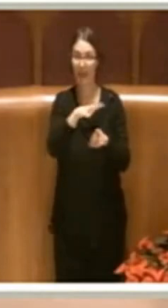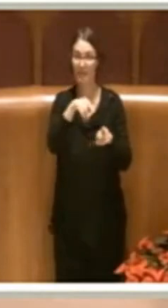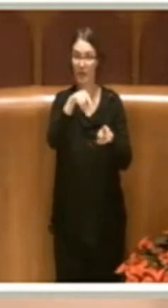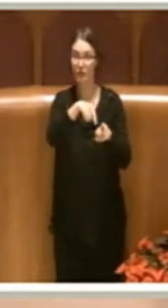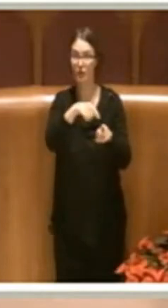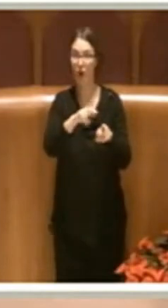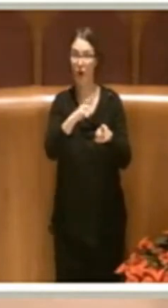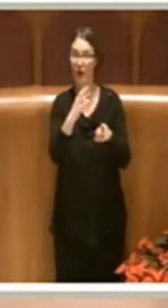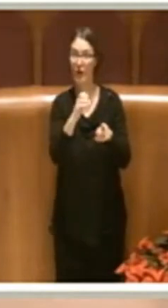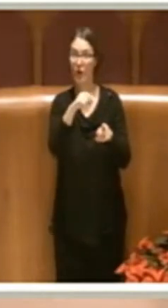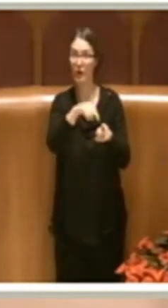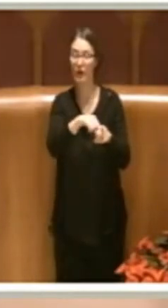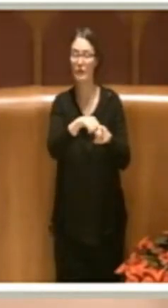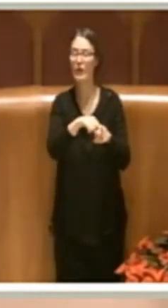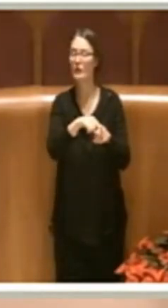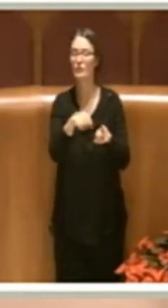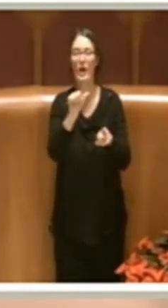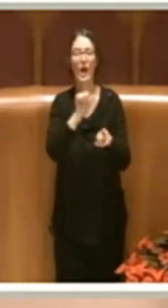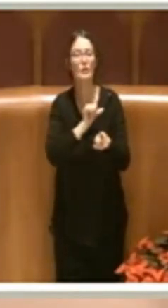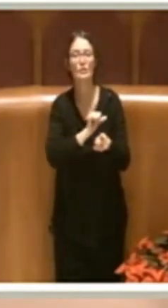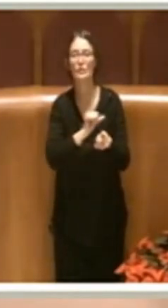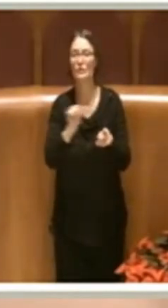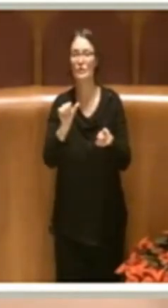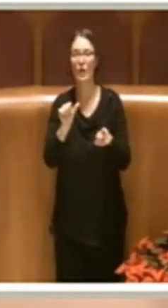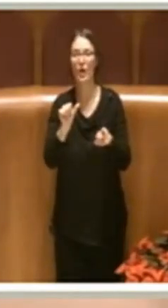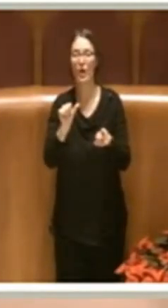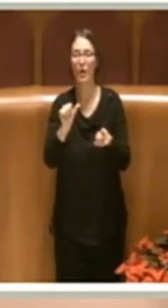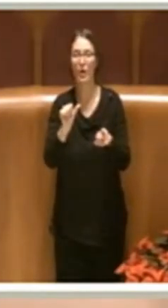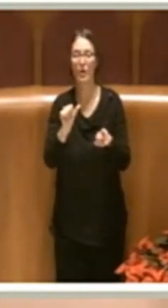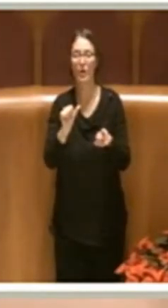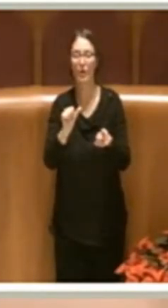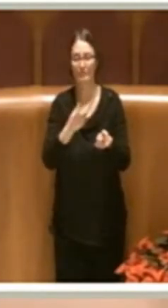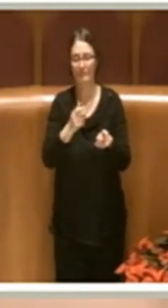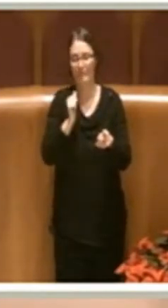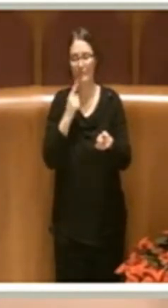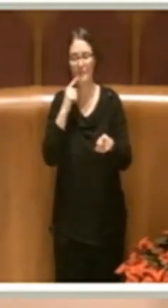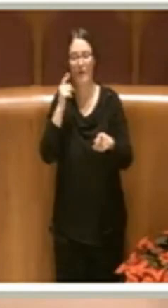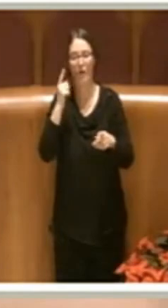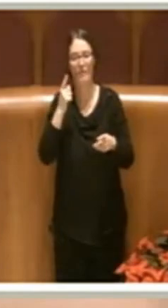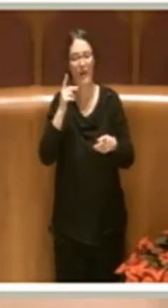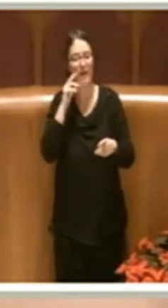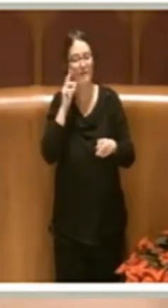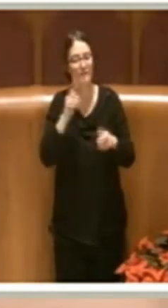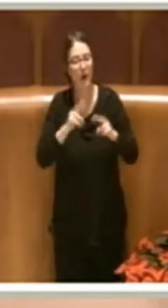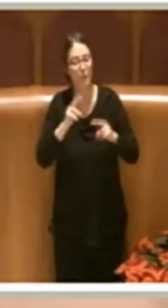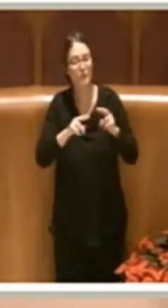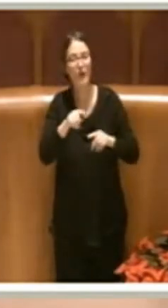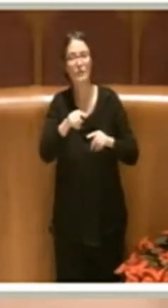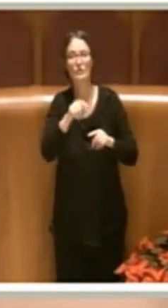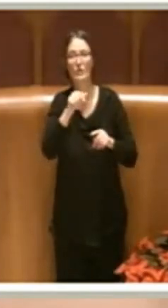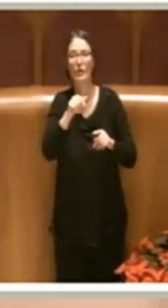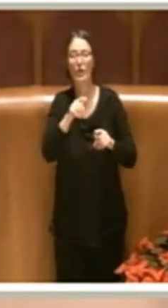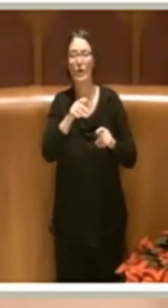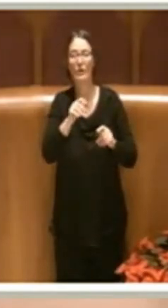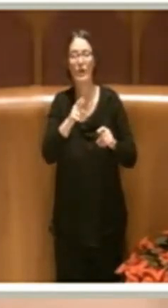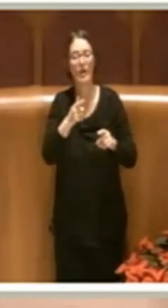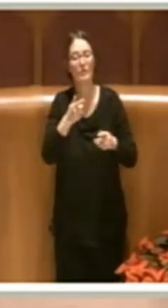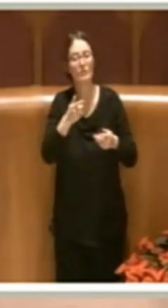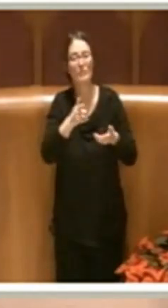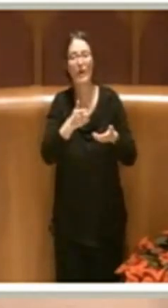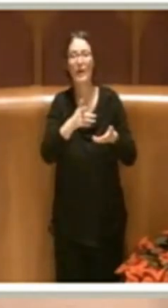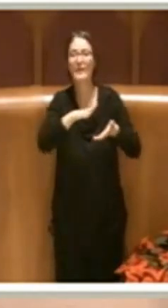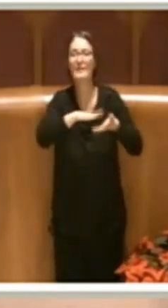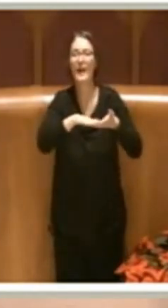solo il trattamento, fare una valutazione per il trattamento dei rifiuti solo e